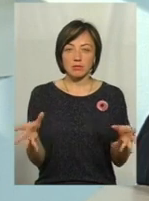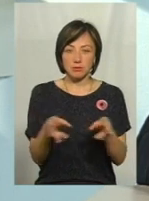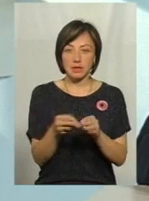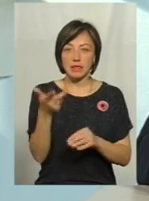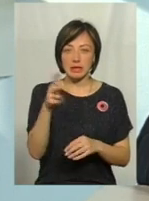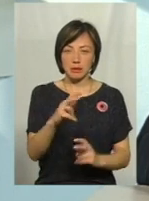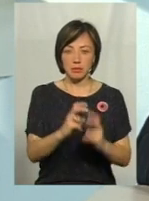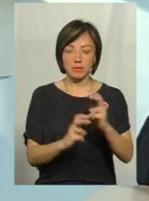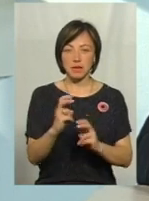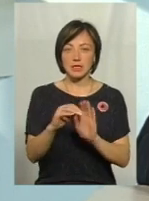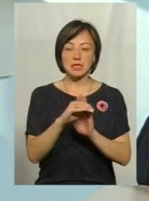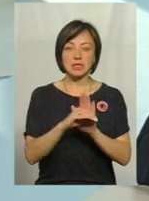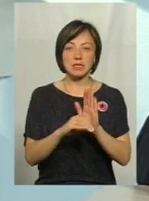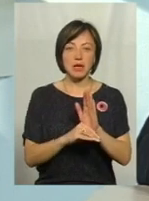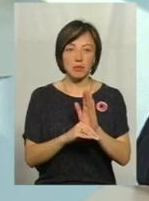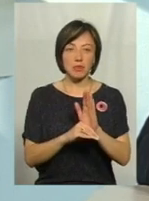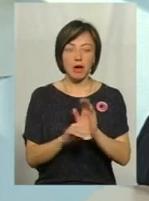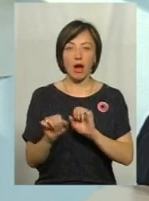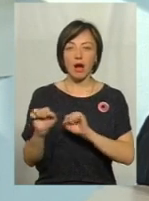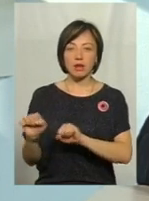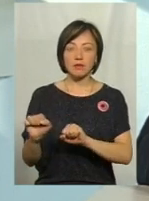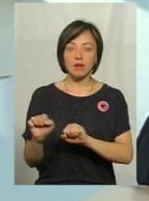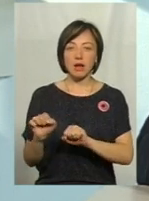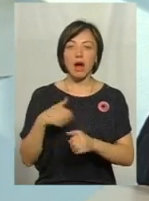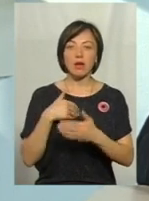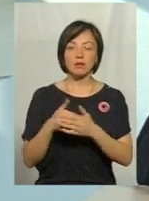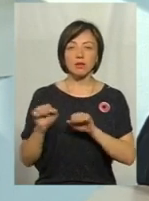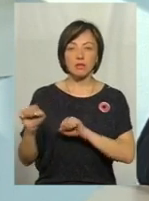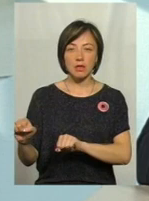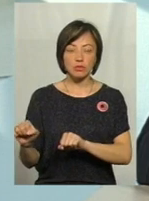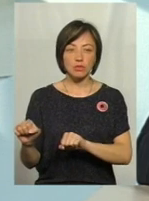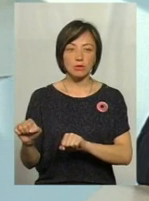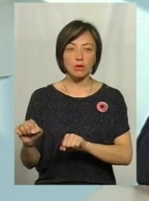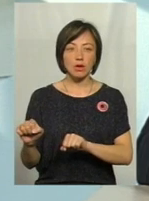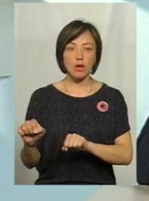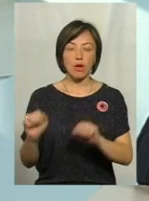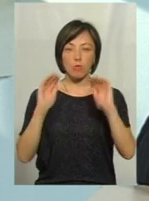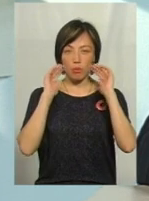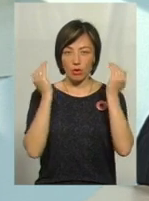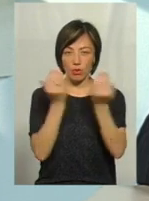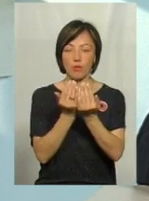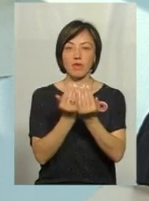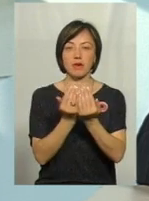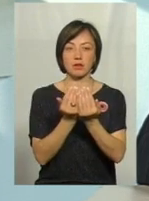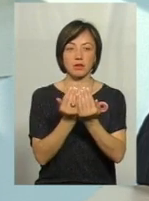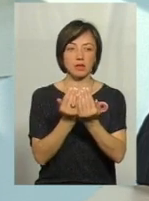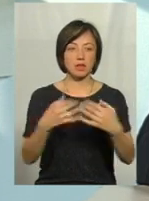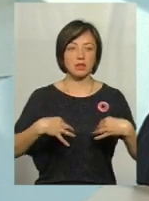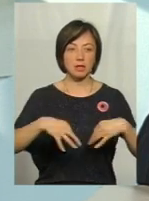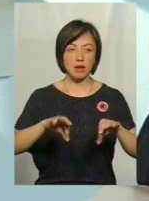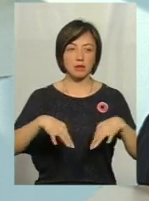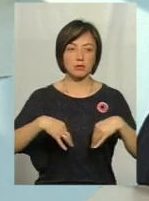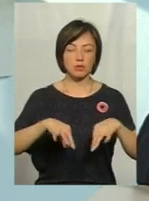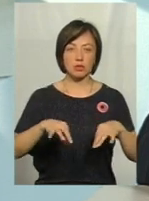система чи комплекс активного захисту заслін, який предназначається для захисту броньованих транспортних